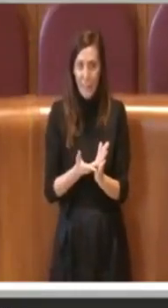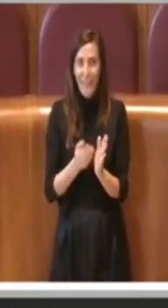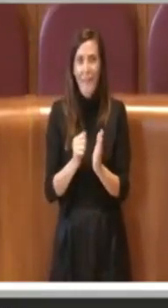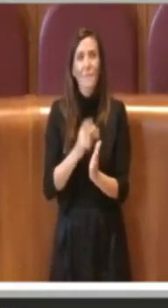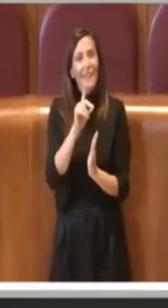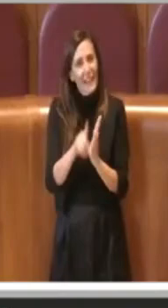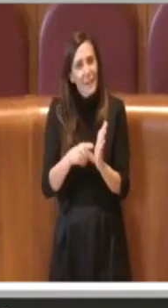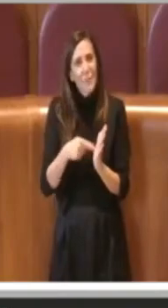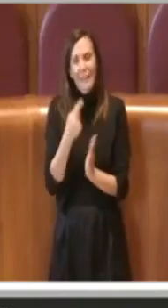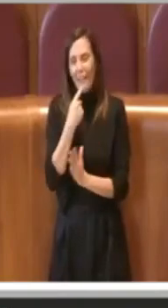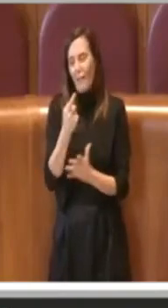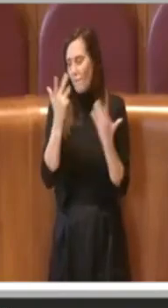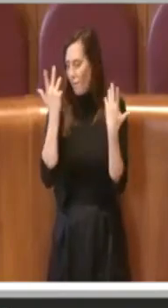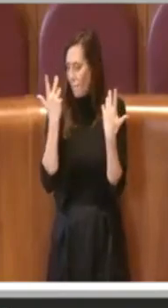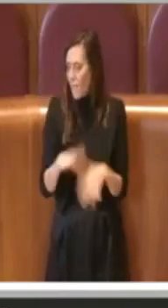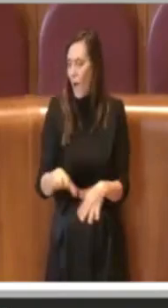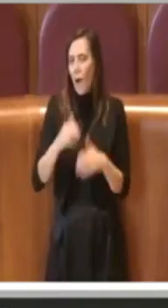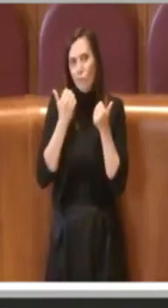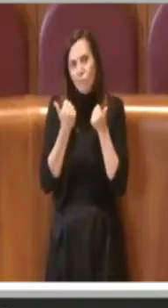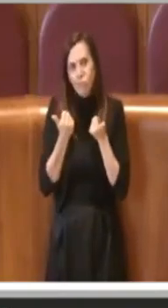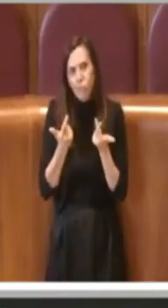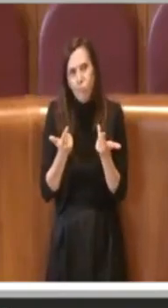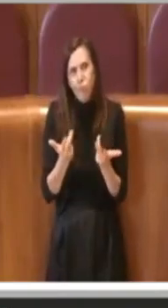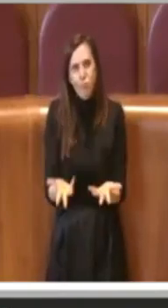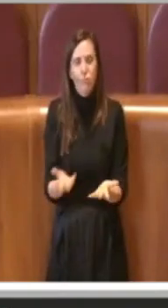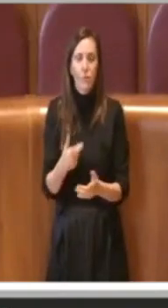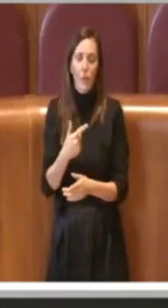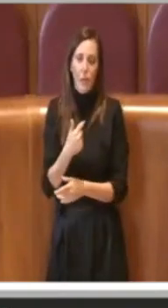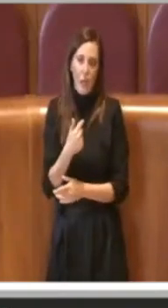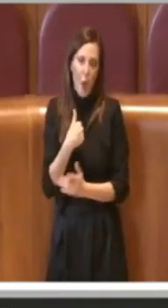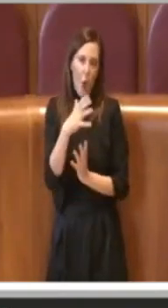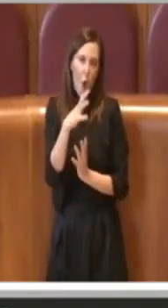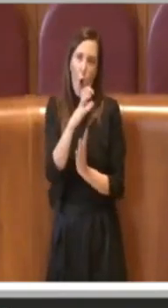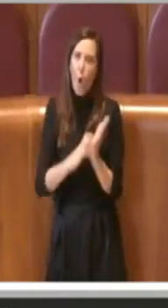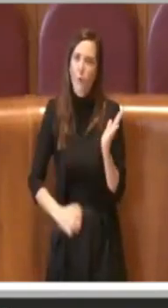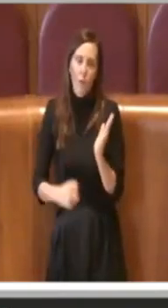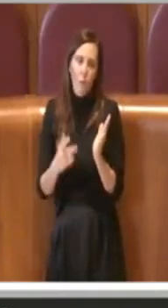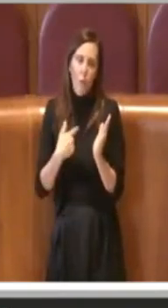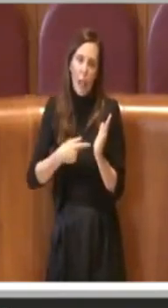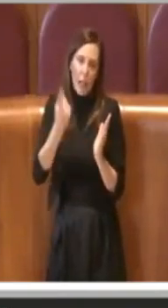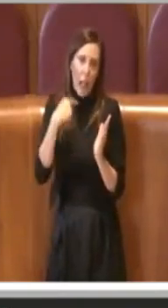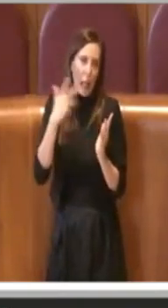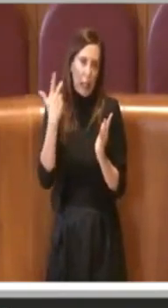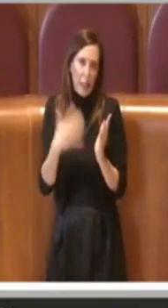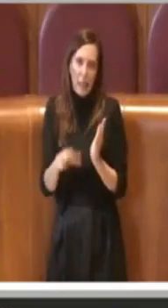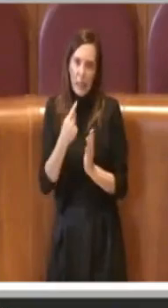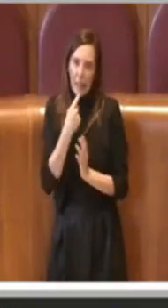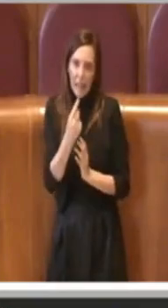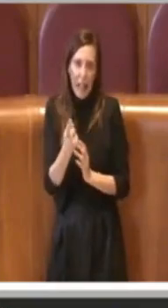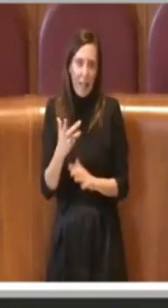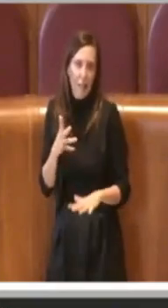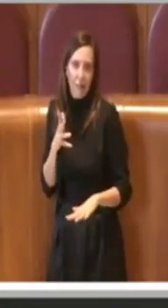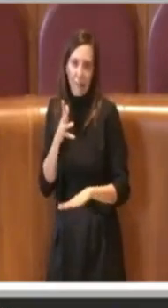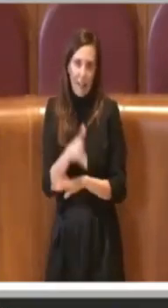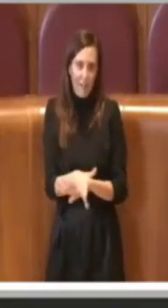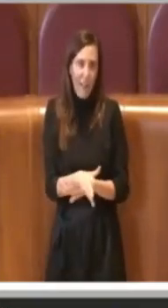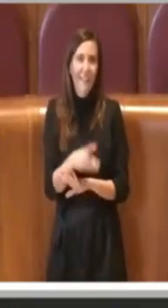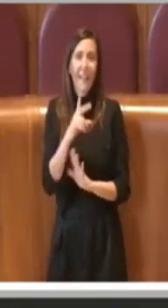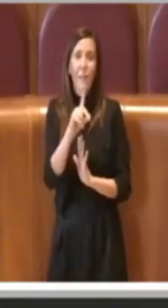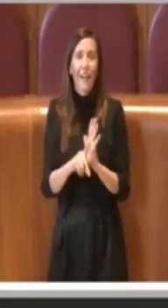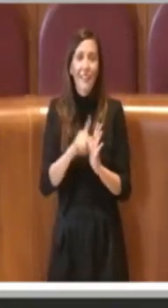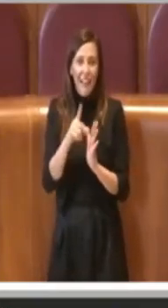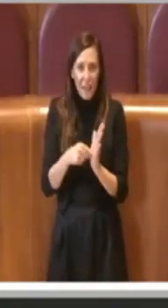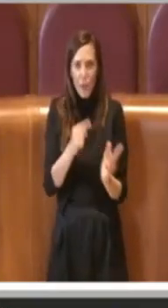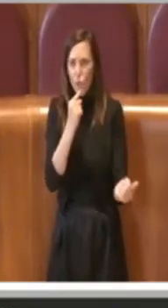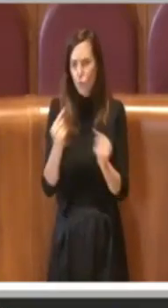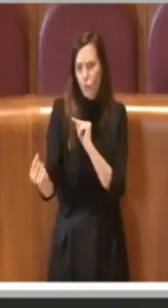detto più volte, non rammento appunto i contenuti perché già li ho ricordati ieri durante i miei interventi. Delibera che è stata